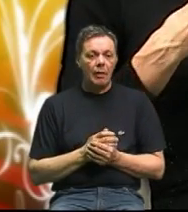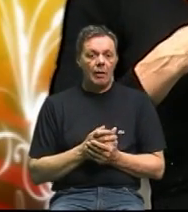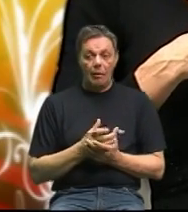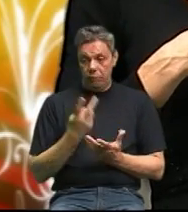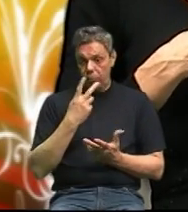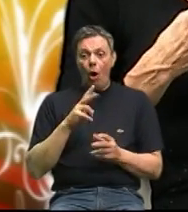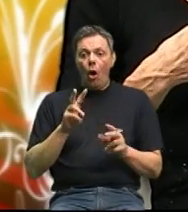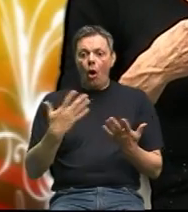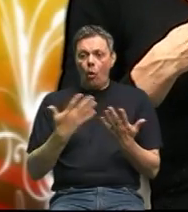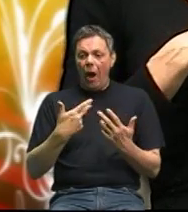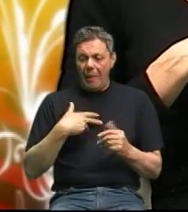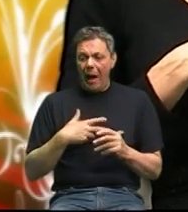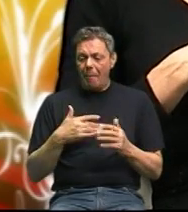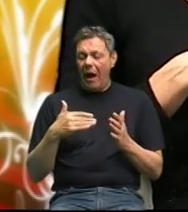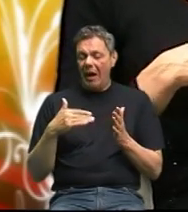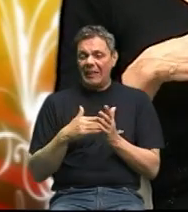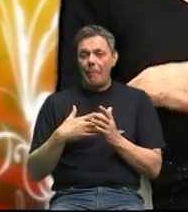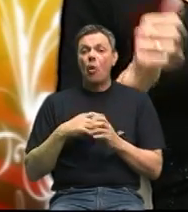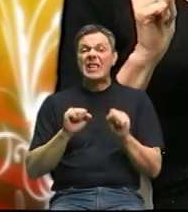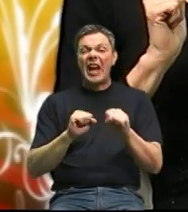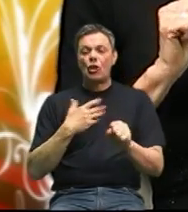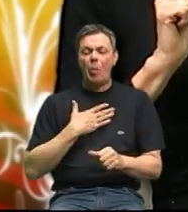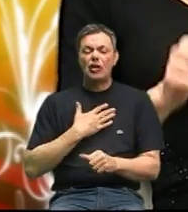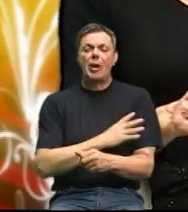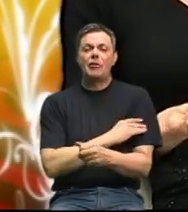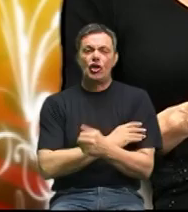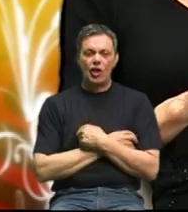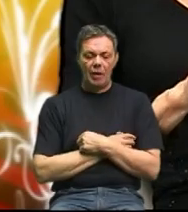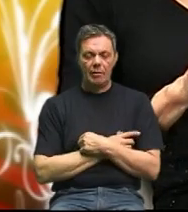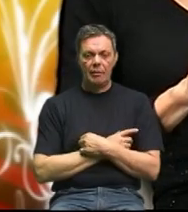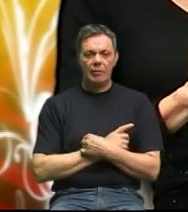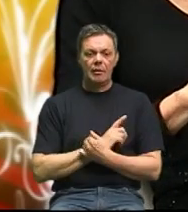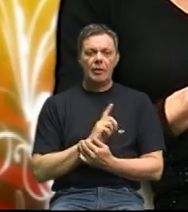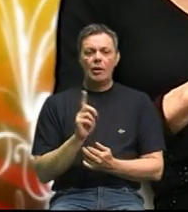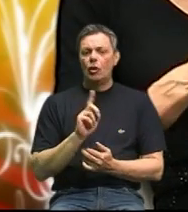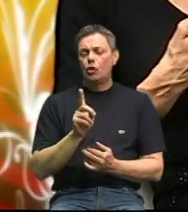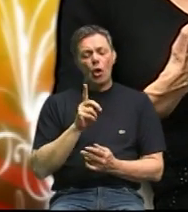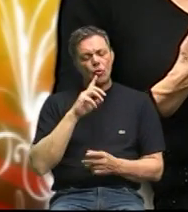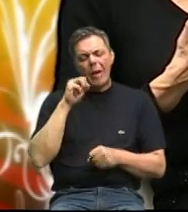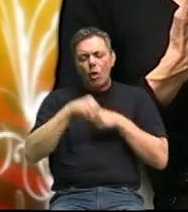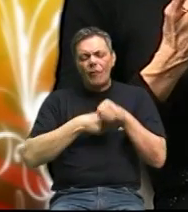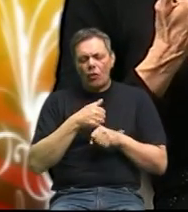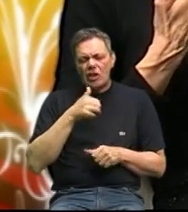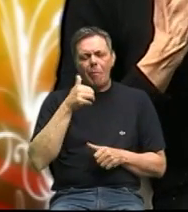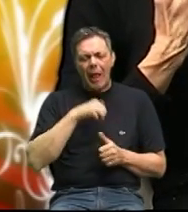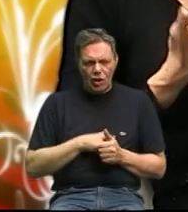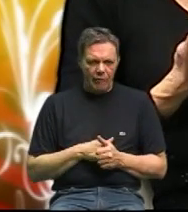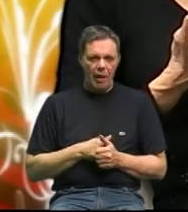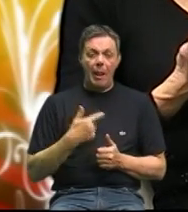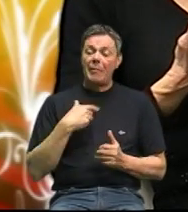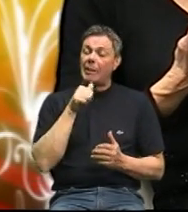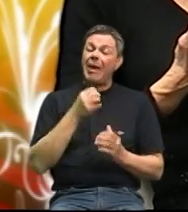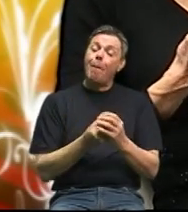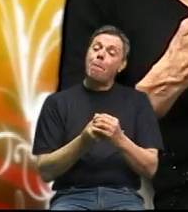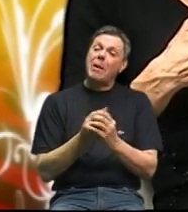nama treba za zaštitu mišića ali to nije samo životinske bielančevine ali nam treba i bilne